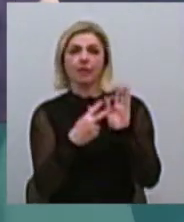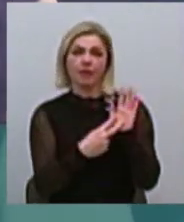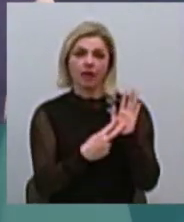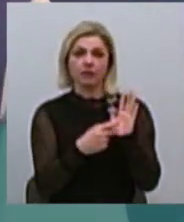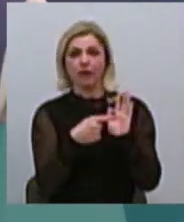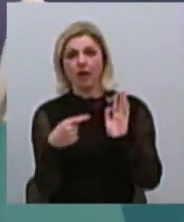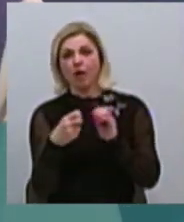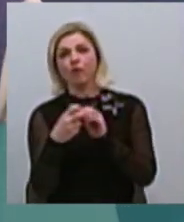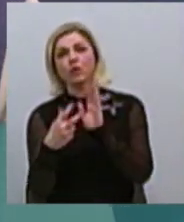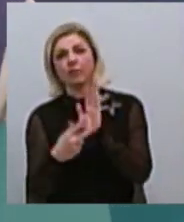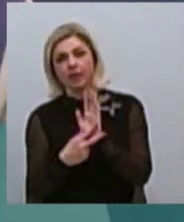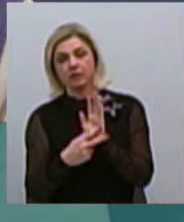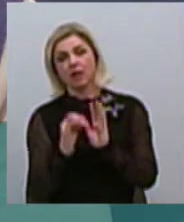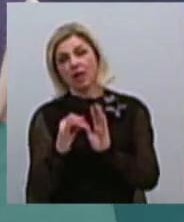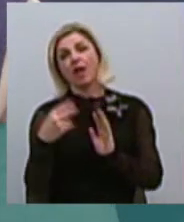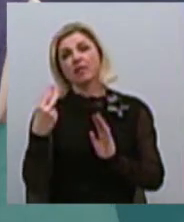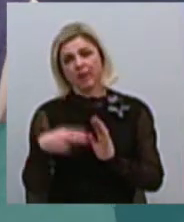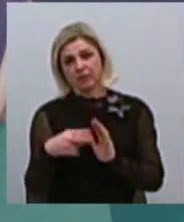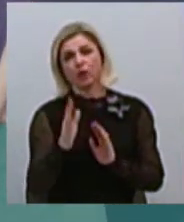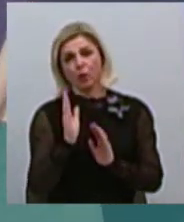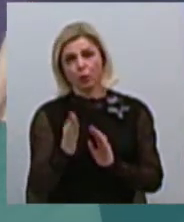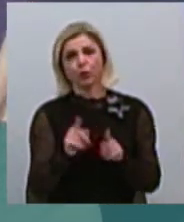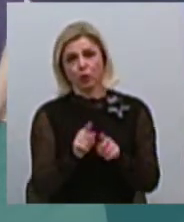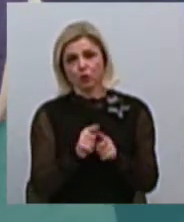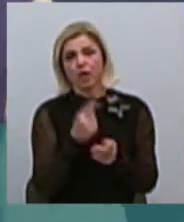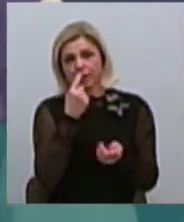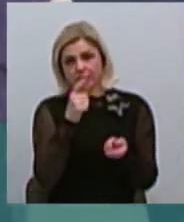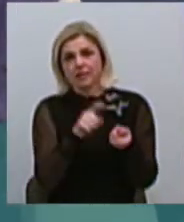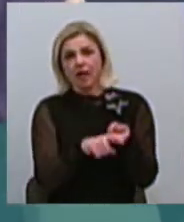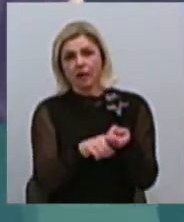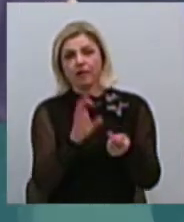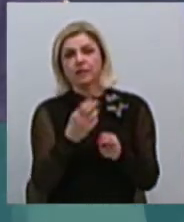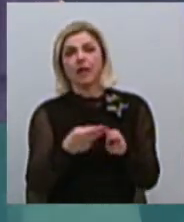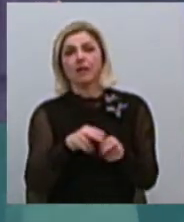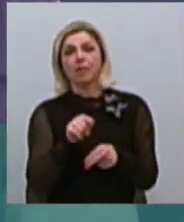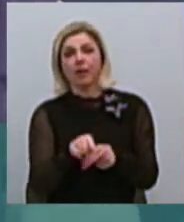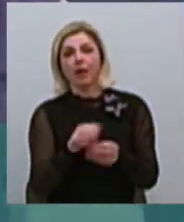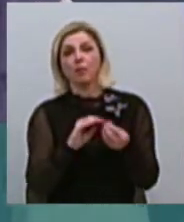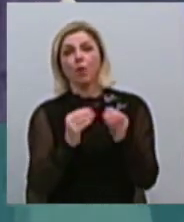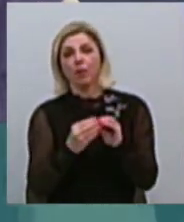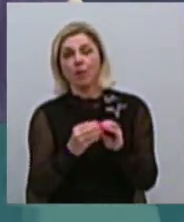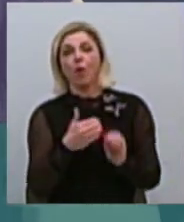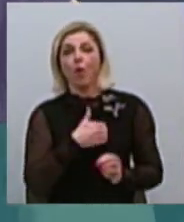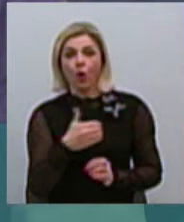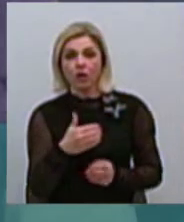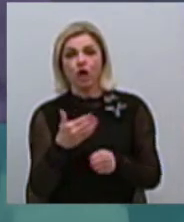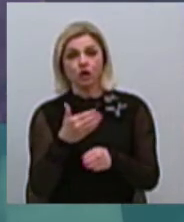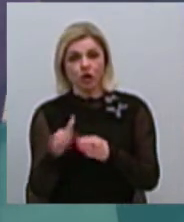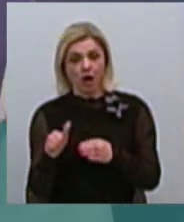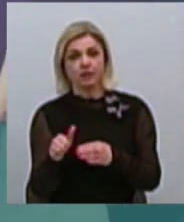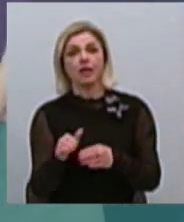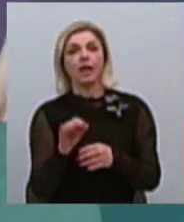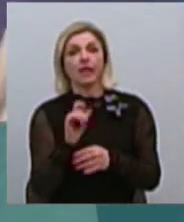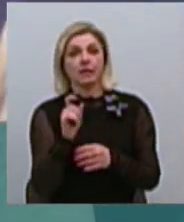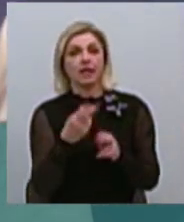18-19, і, навіть, і 20-і победити будуть сталкиватися з цими проблемами, хоча чість із них по рекомендації Координацій